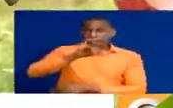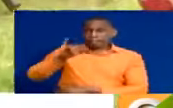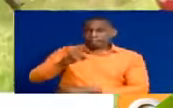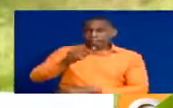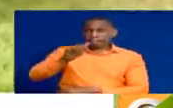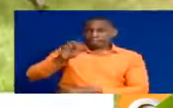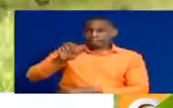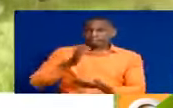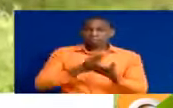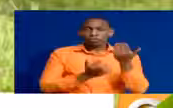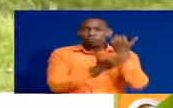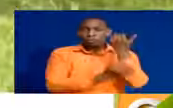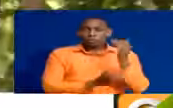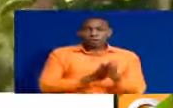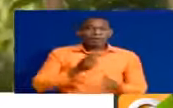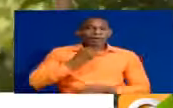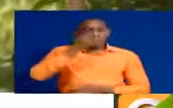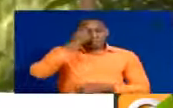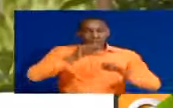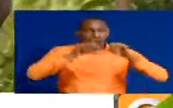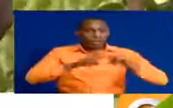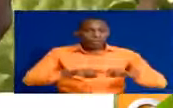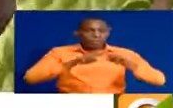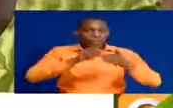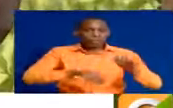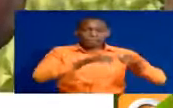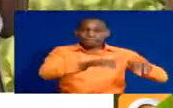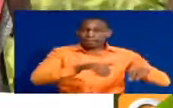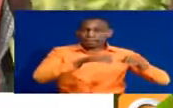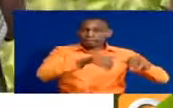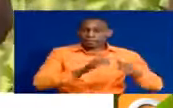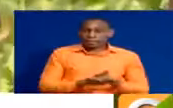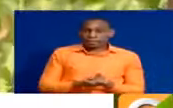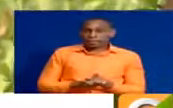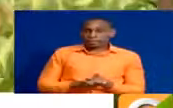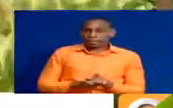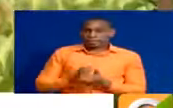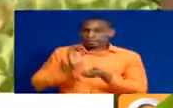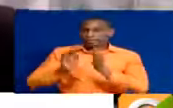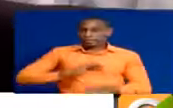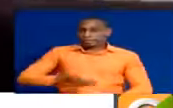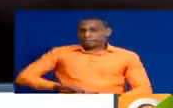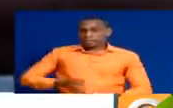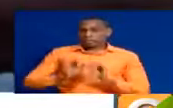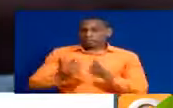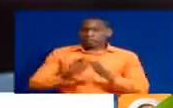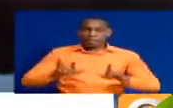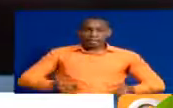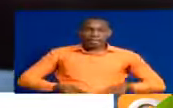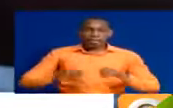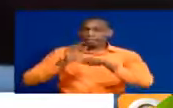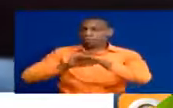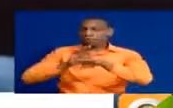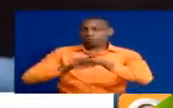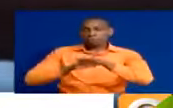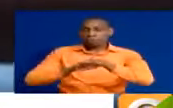inaishi na utochole. Wazazi wake wakitegemea tu ukulima. Kama sikuwa na memba, maisha ilikuwa